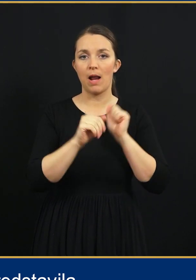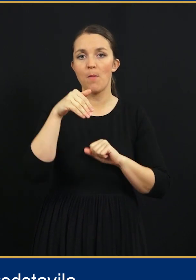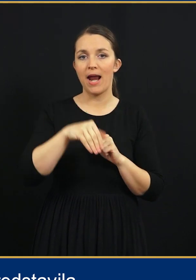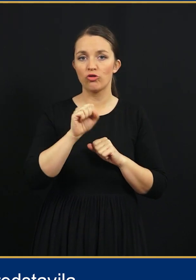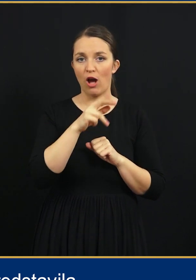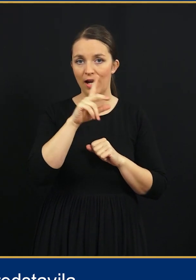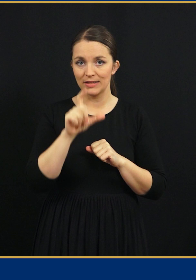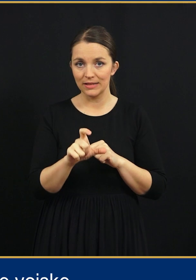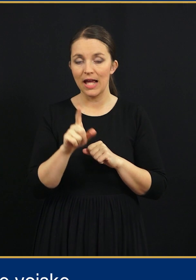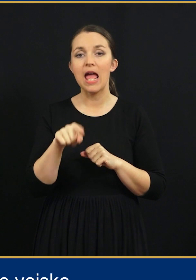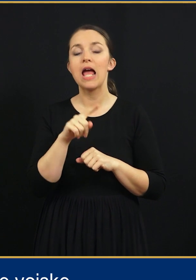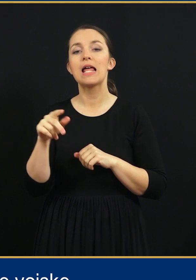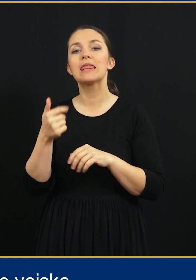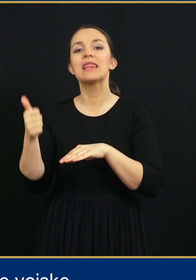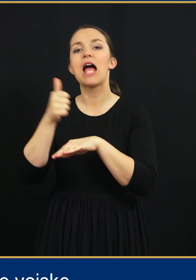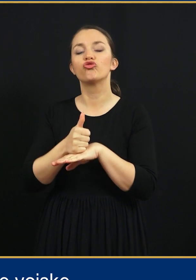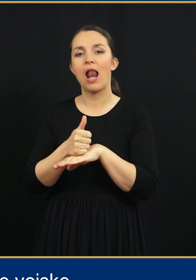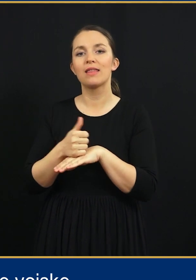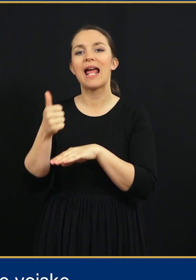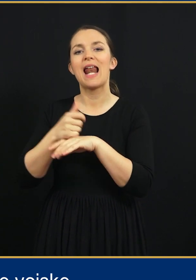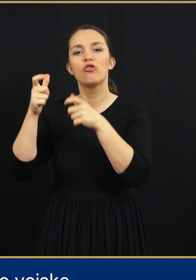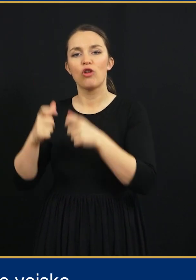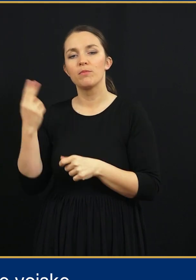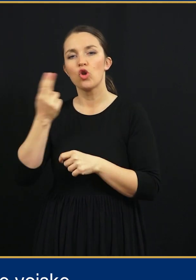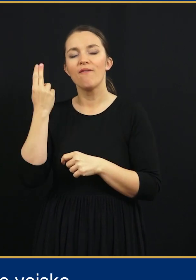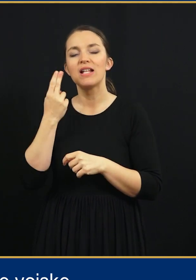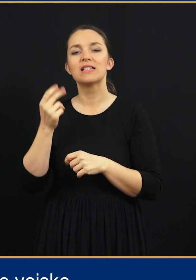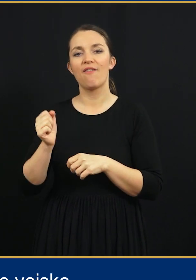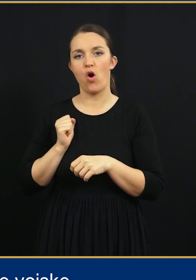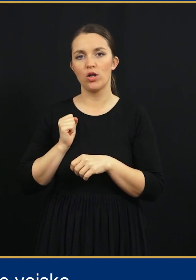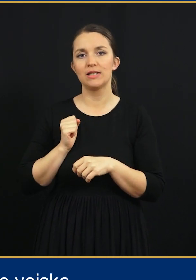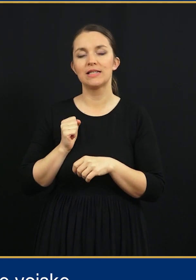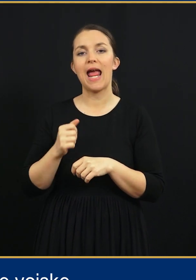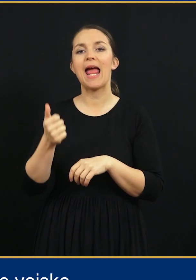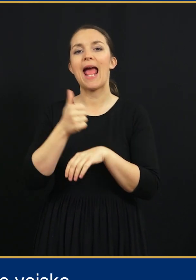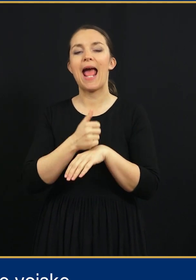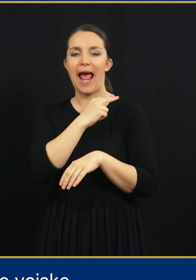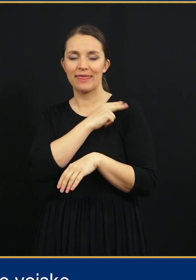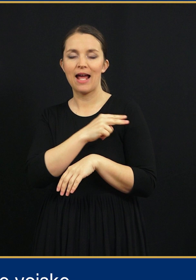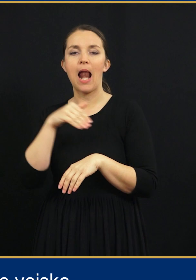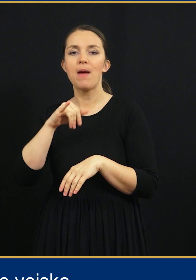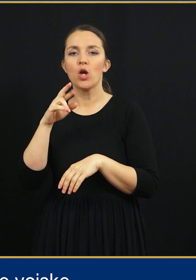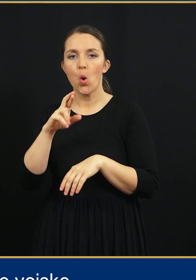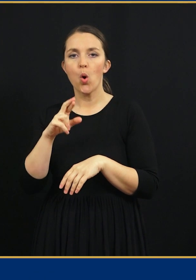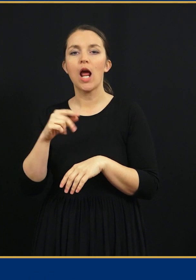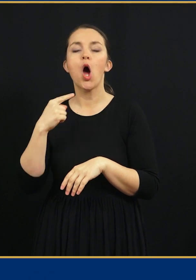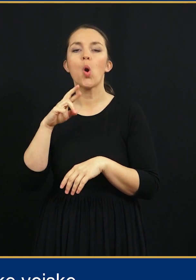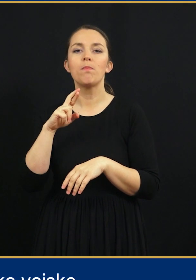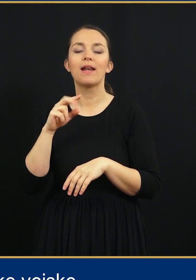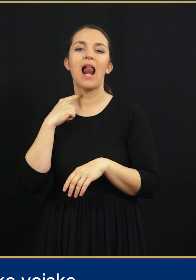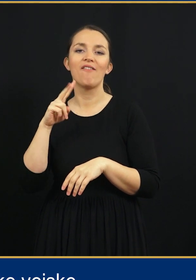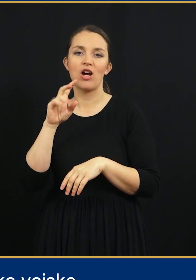obrambo Marjan Šarec in načelnik generalštaba slovenske vojske generalmajor Robert Glavaš.